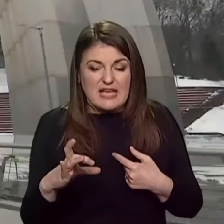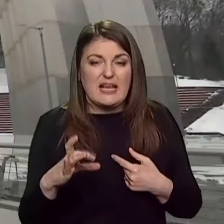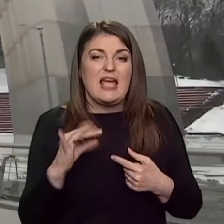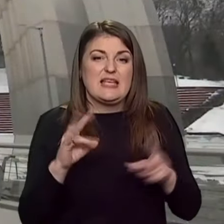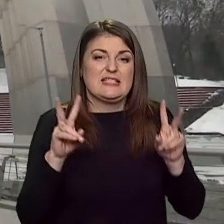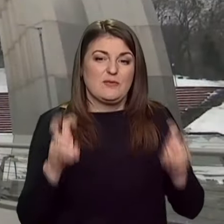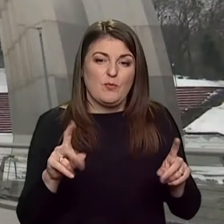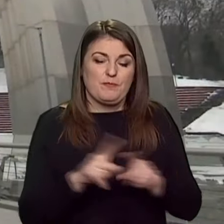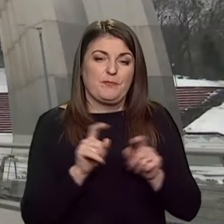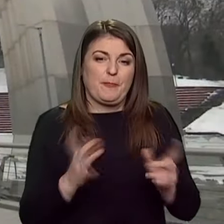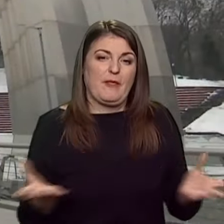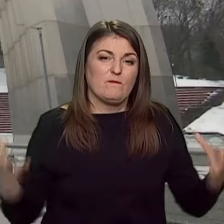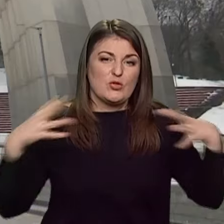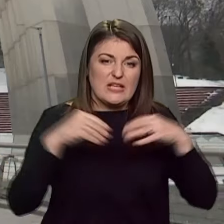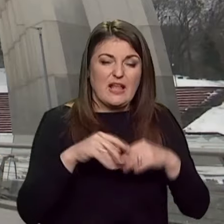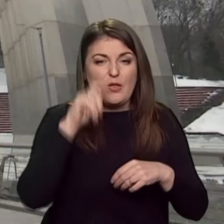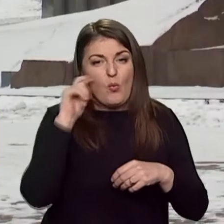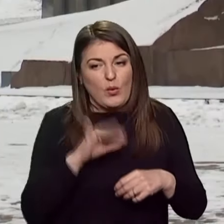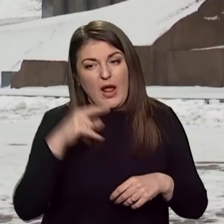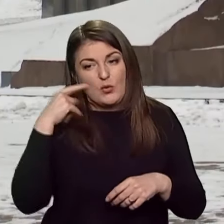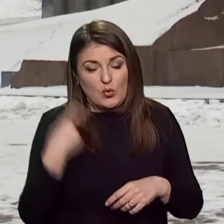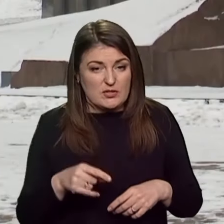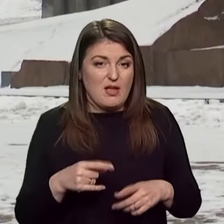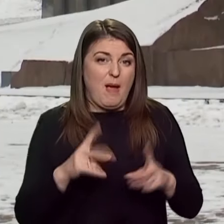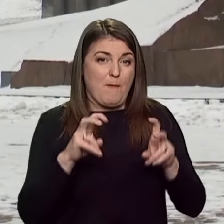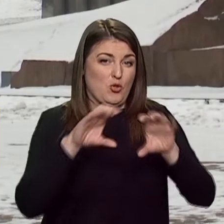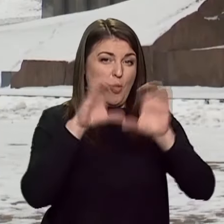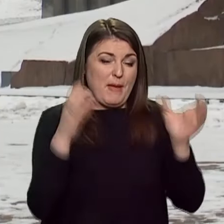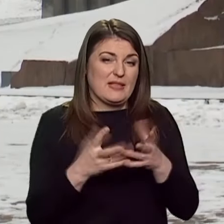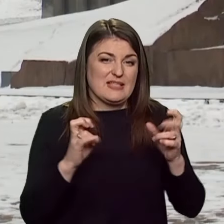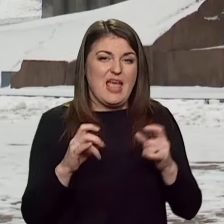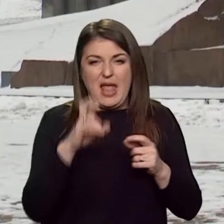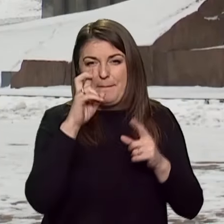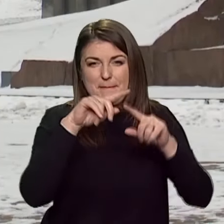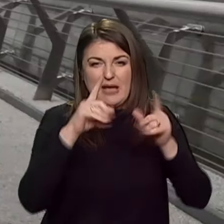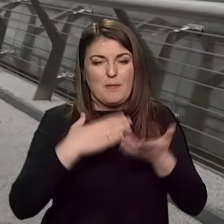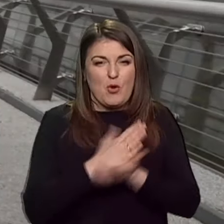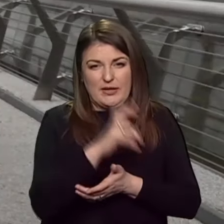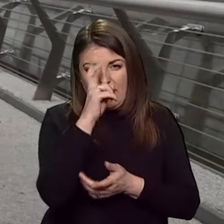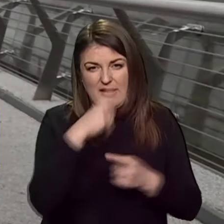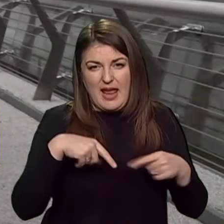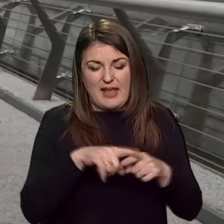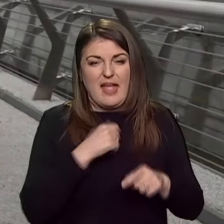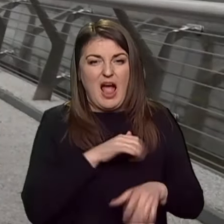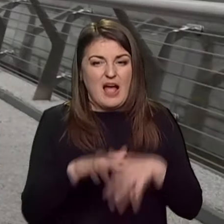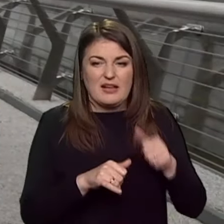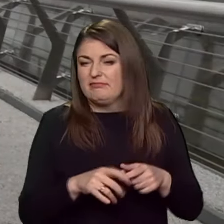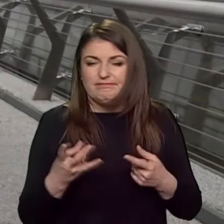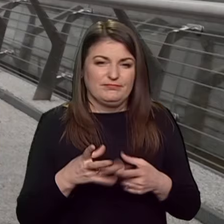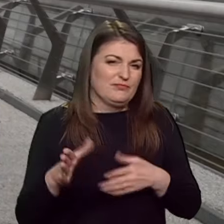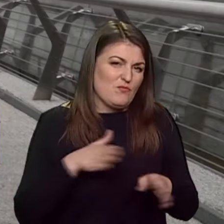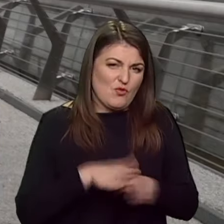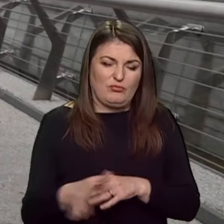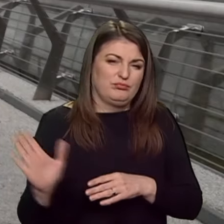символізує так зване воз'єднання України з Росією. Монумент є символом імперської політики країни-агресорки та підлягає